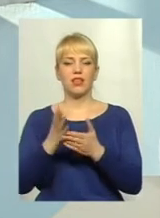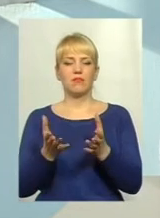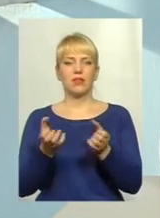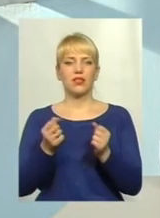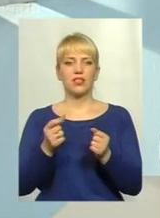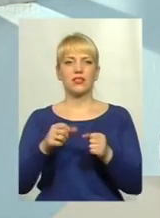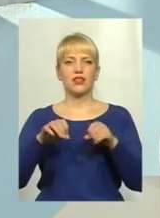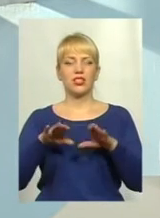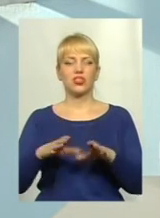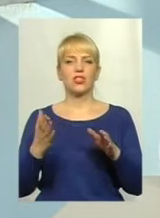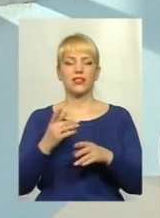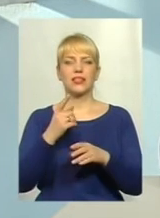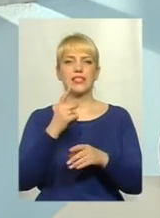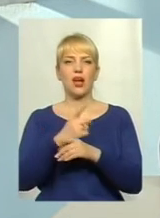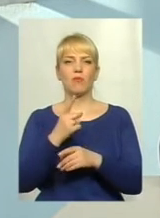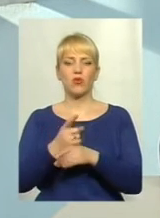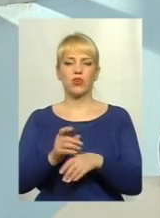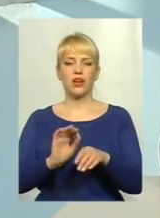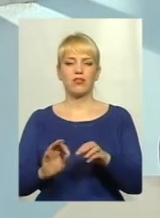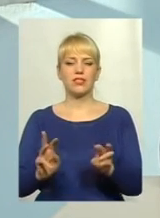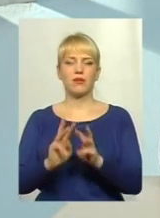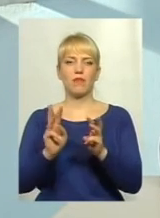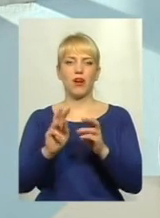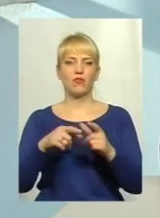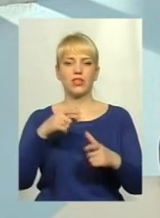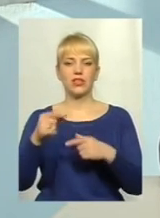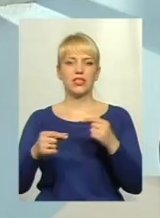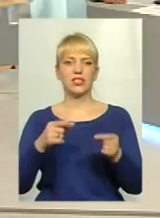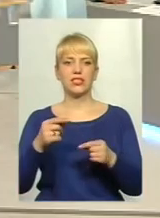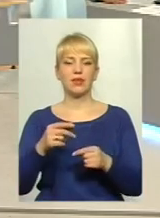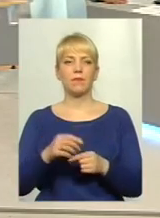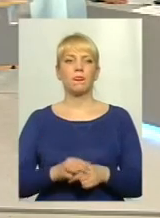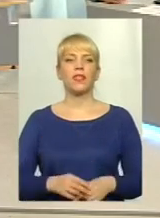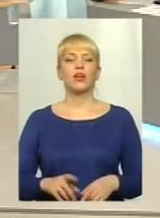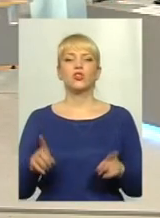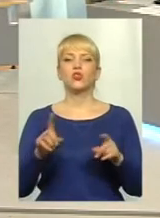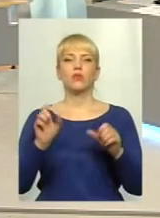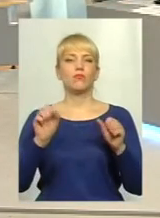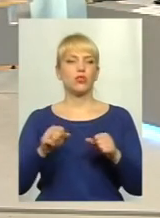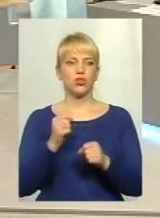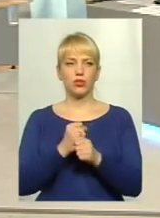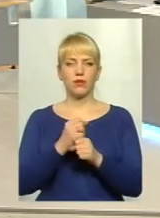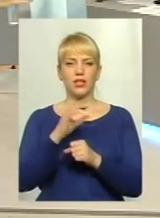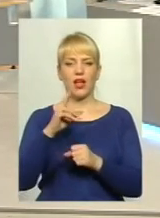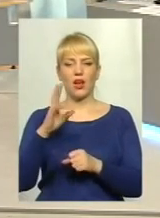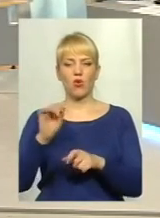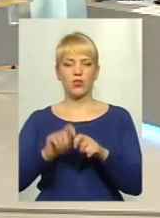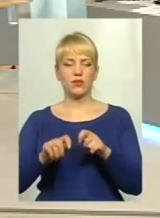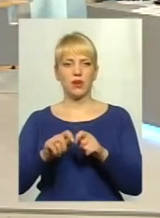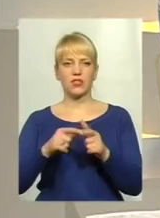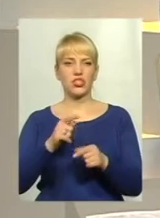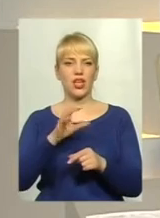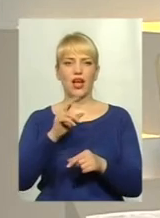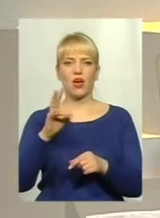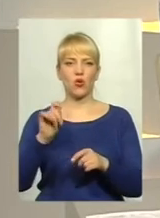забороняють спалювання опалувалися, залишки рослин у межах населених пунктів. Разом з тим, що може зробити екоінспекція? Чи екоінспекція не має